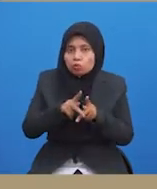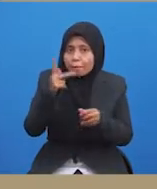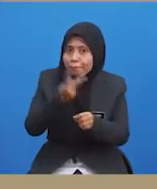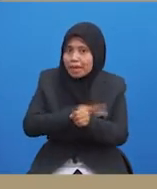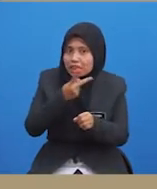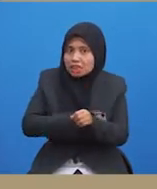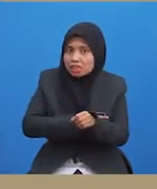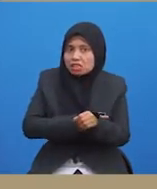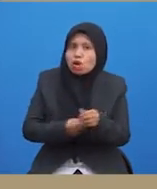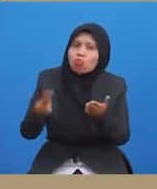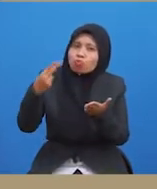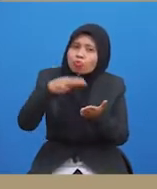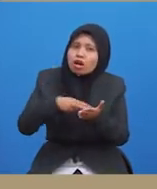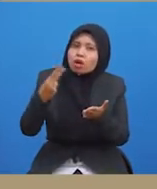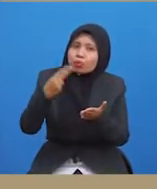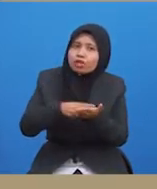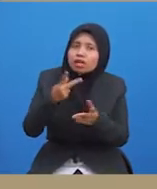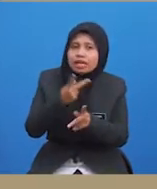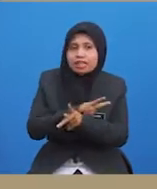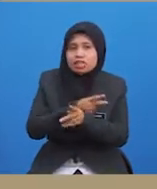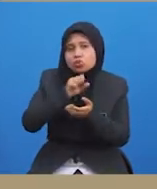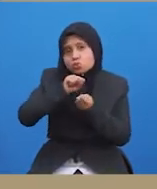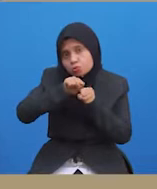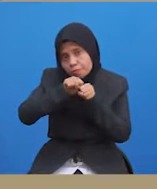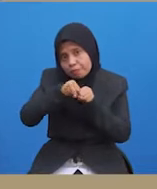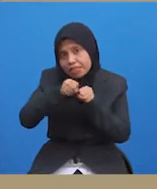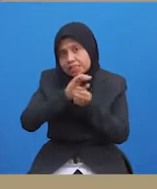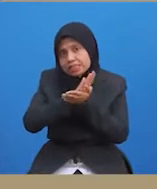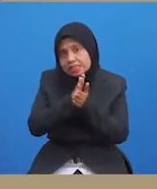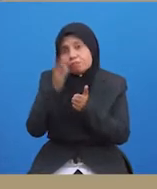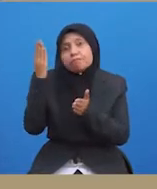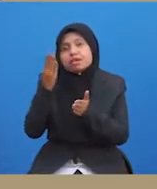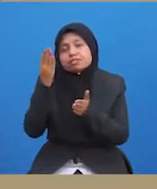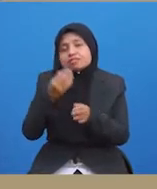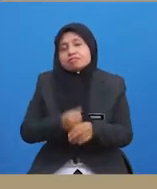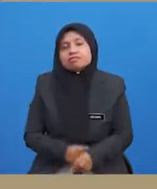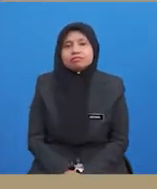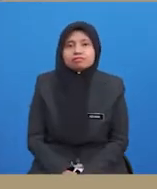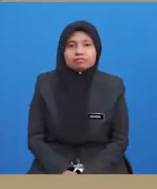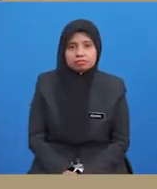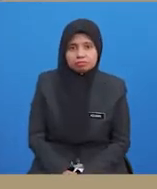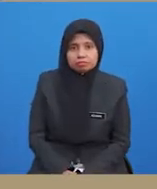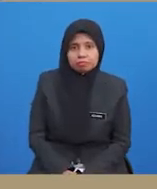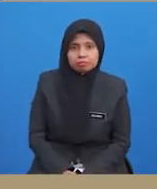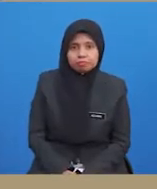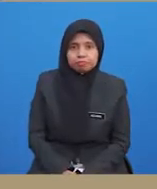dipraktikkan secara berulang kali supaya ia menjadi lazim pada dirinya.